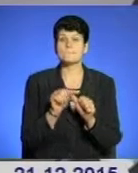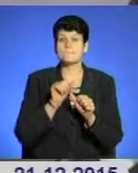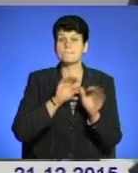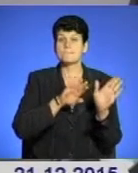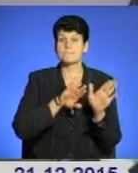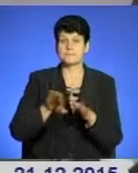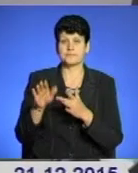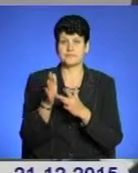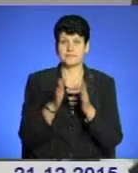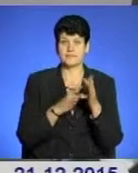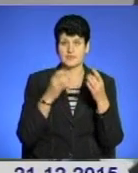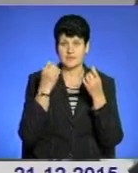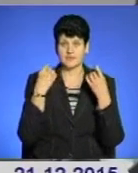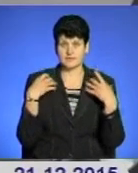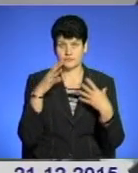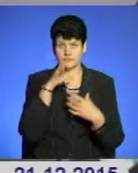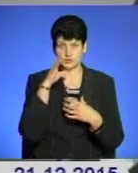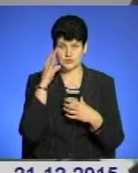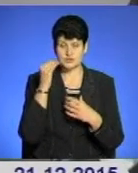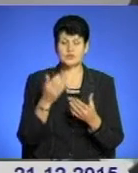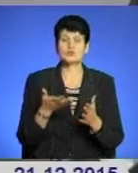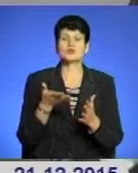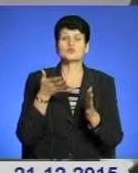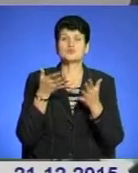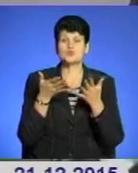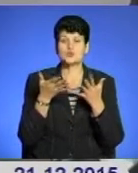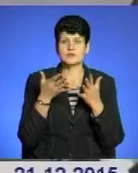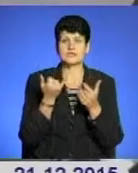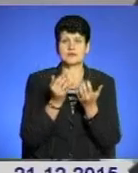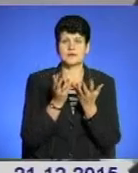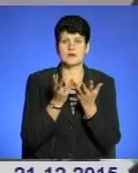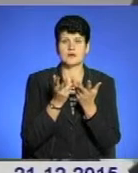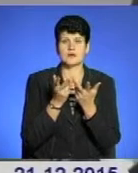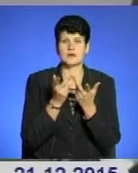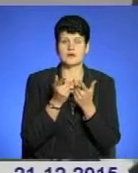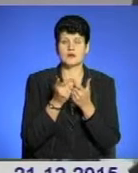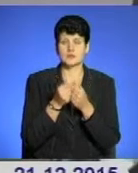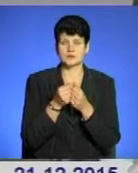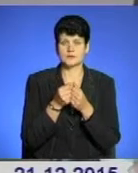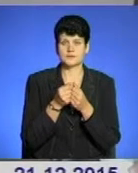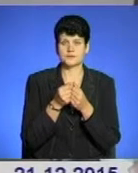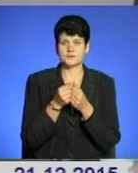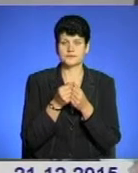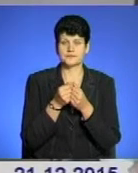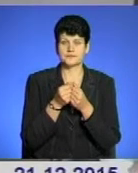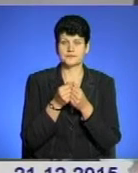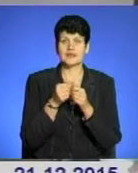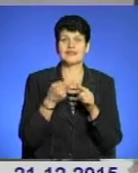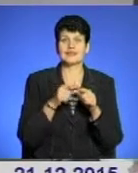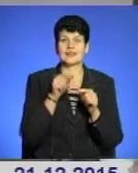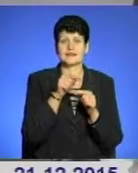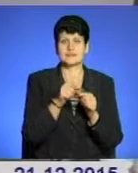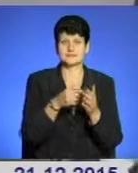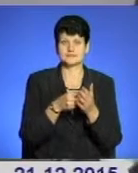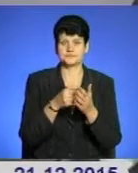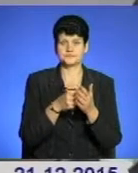святами в нічний час, зрозуміло, що зараз готуються розрахунки на цей тариф.